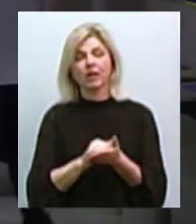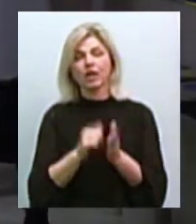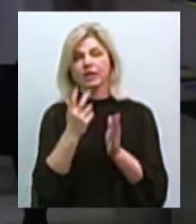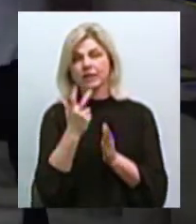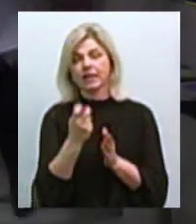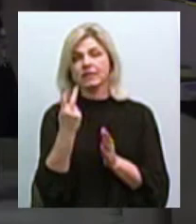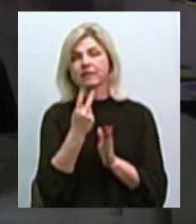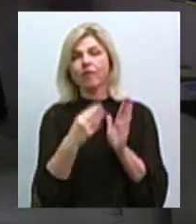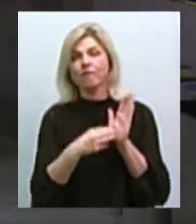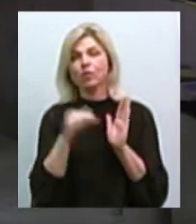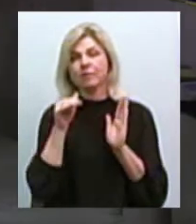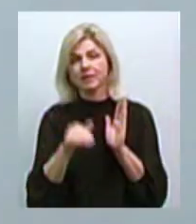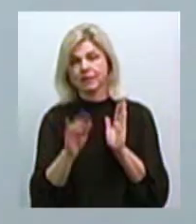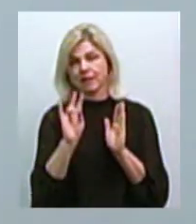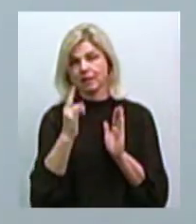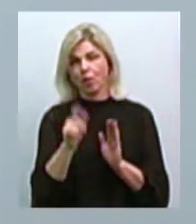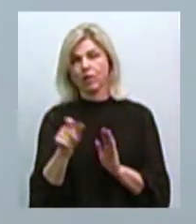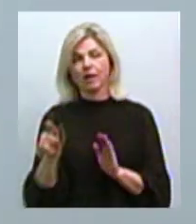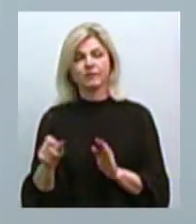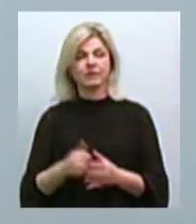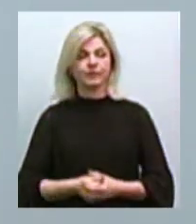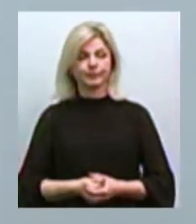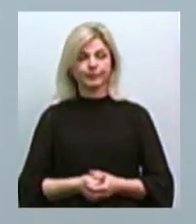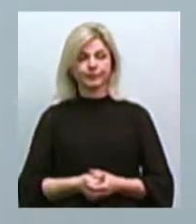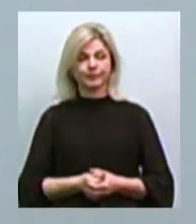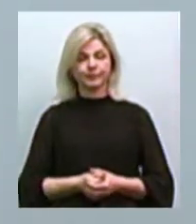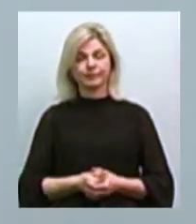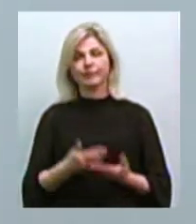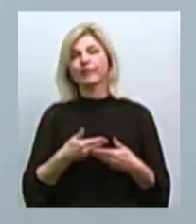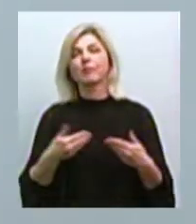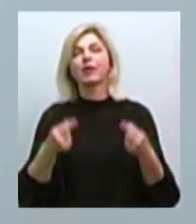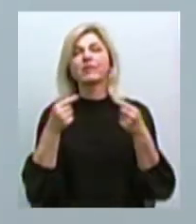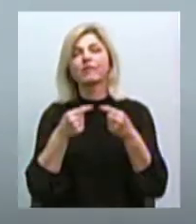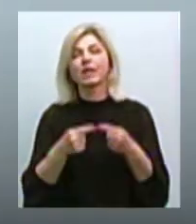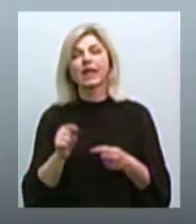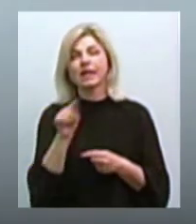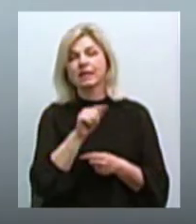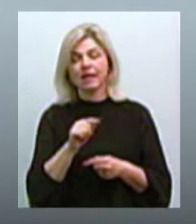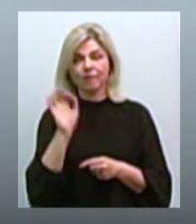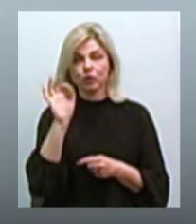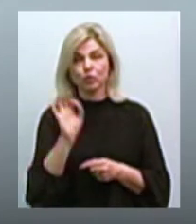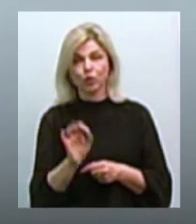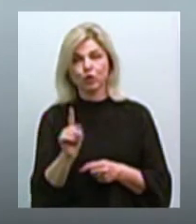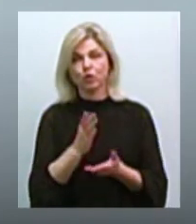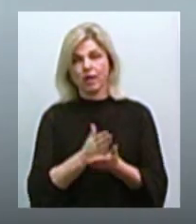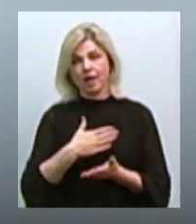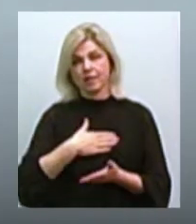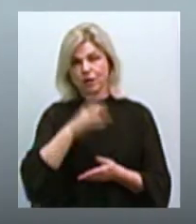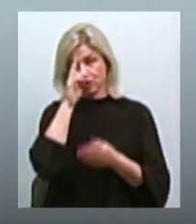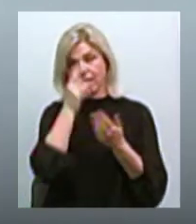328 тисяч миколаївців. Ми взагалі відповідаємо тим відсоткам, які є по нашій країні. Ми